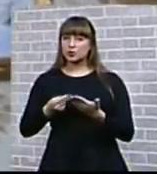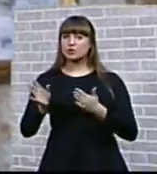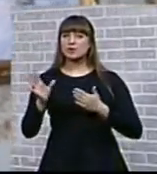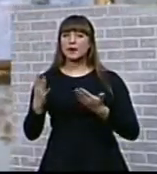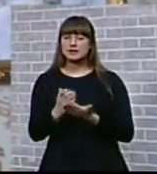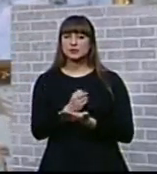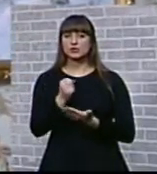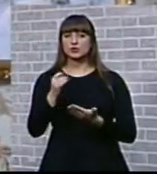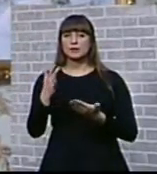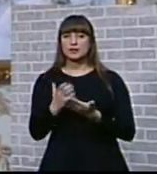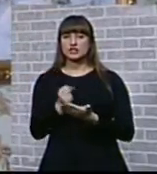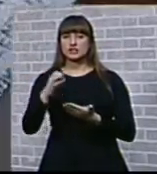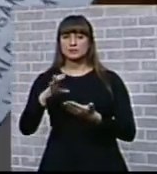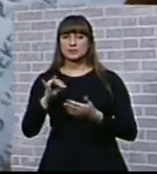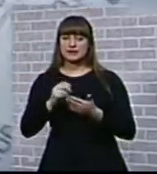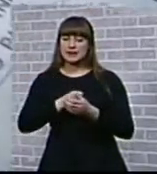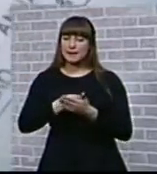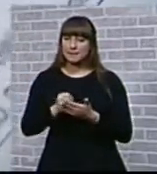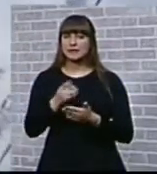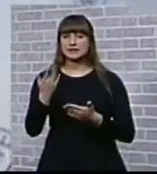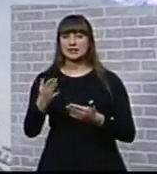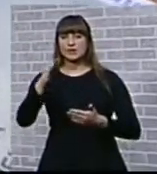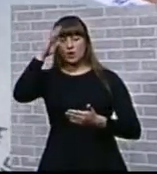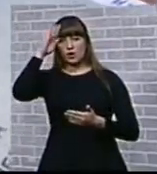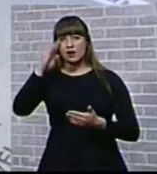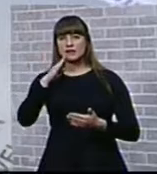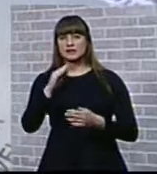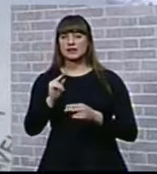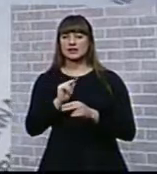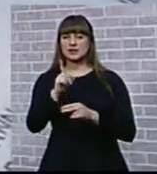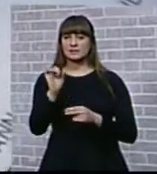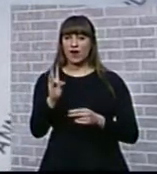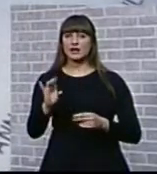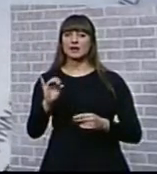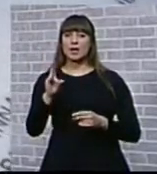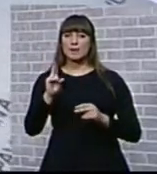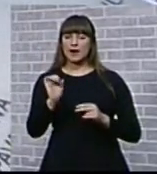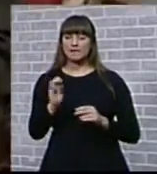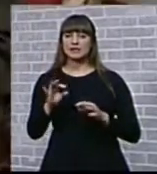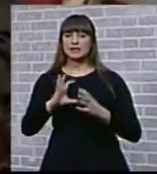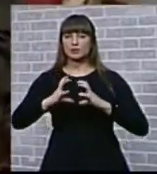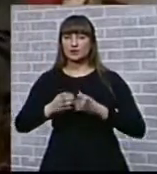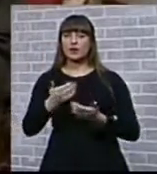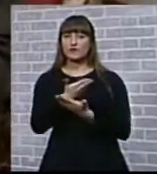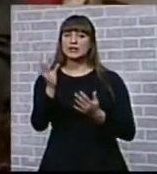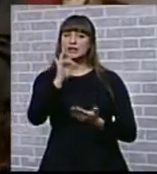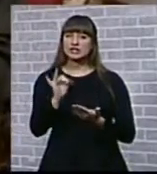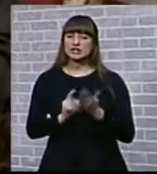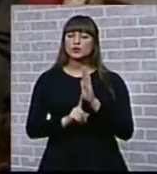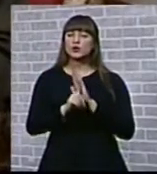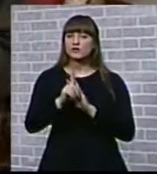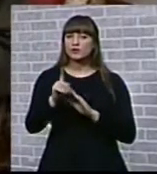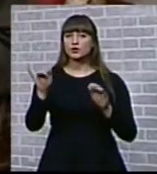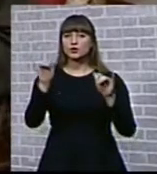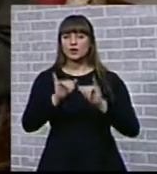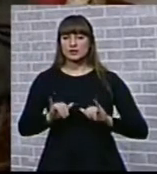поисков нашли спасителя и добились для него и отца израильского звания «праведник мира». Вот такие истории лягут в основу Народного музея